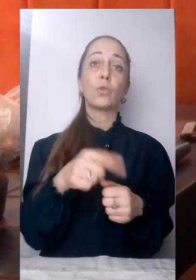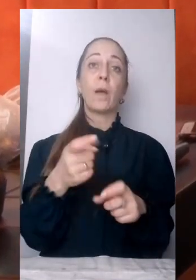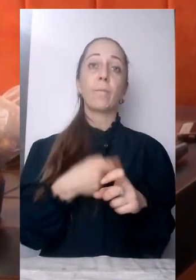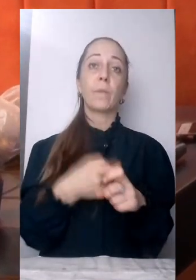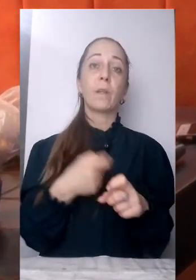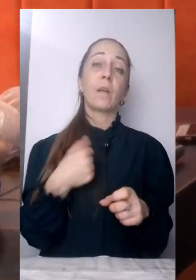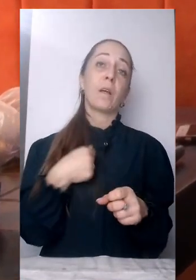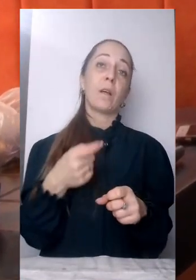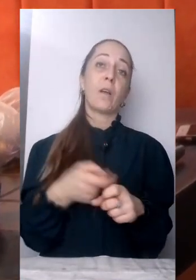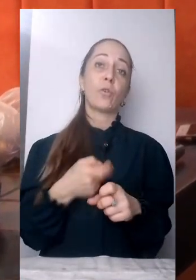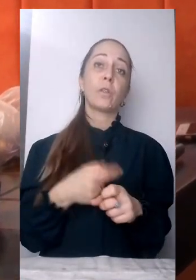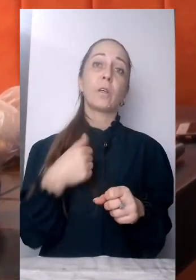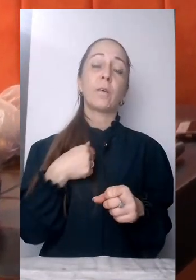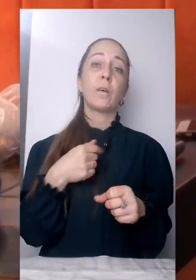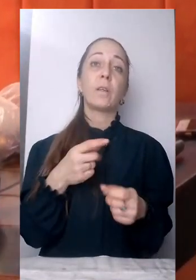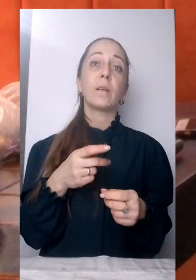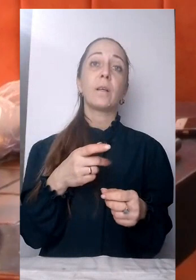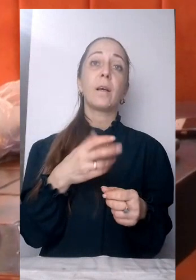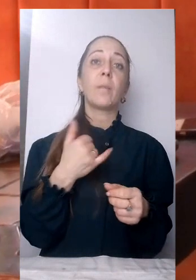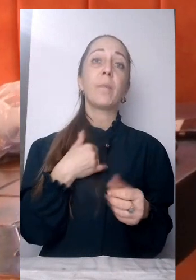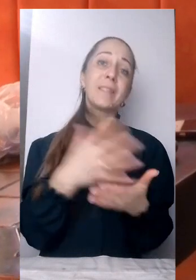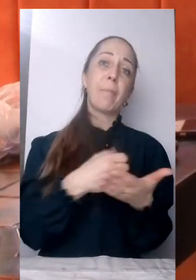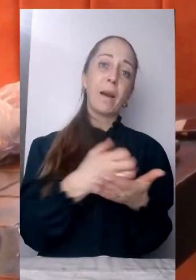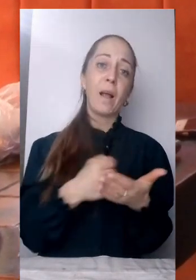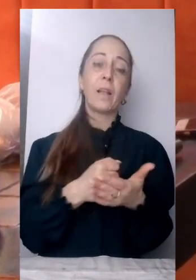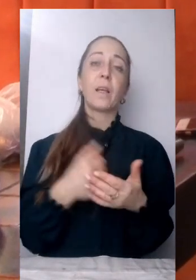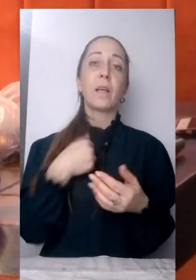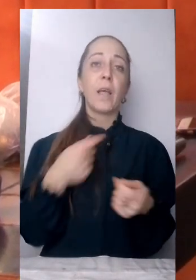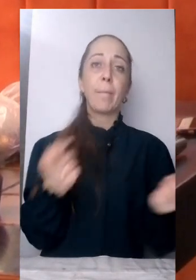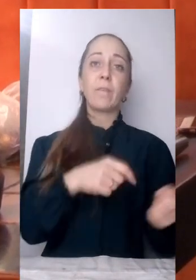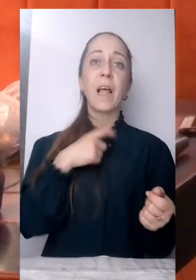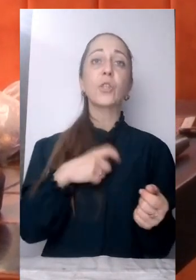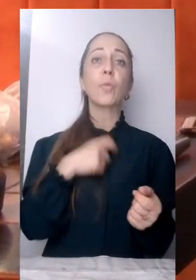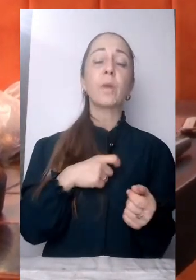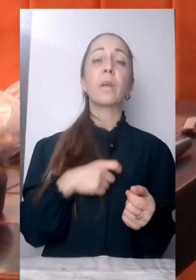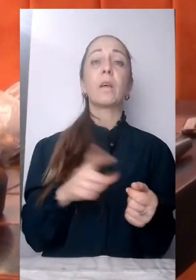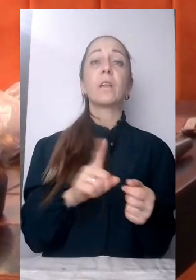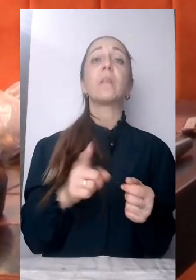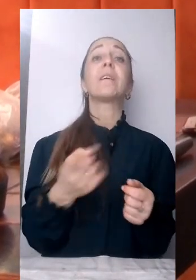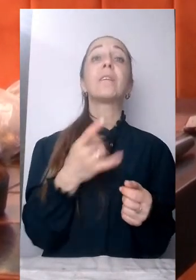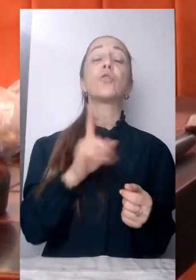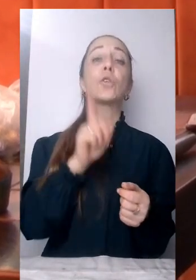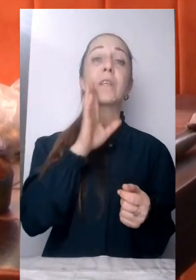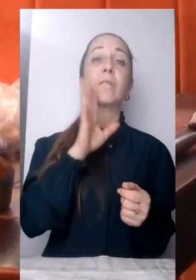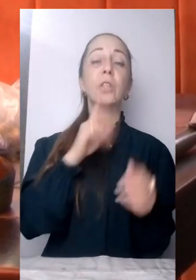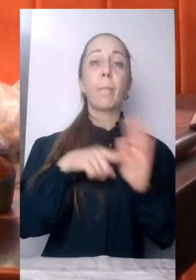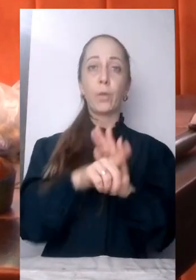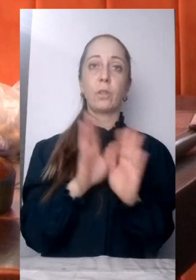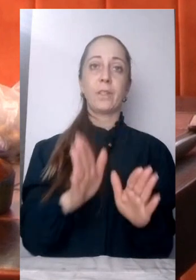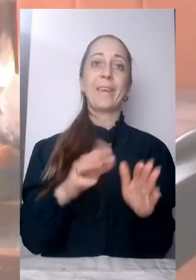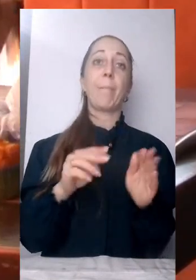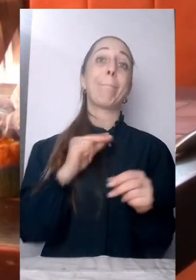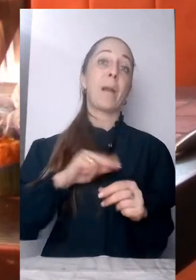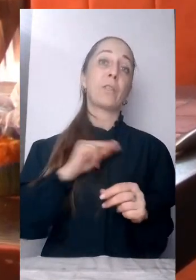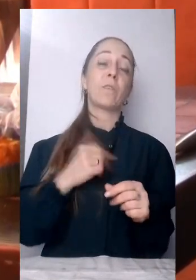торгували, збирали гуртую. Я привезла сюди. Узнала, що дівочки тут тільки почали працювати. Ну, і я тут також почала